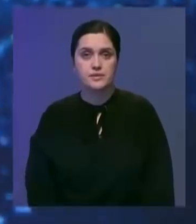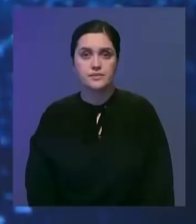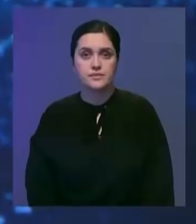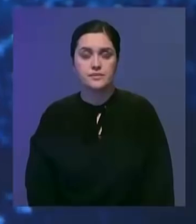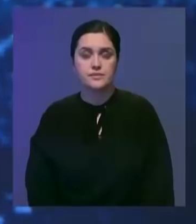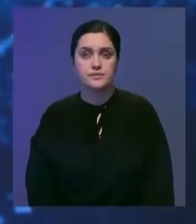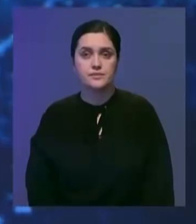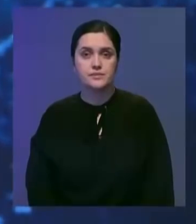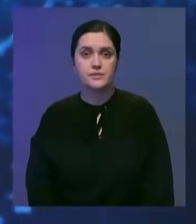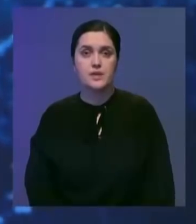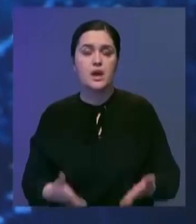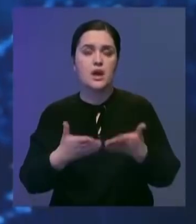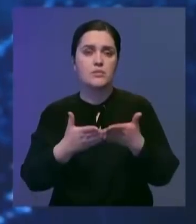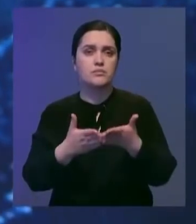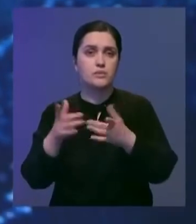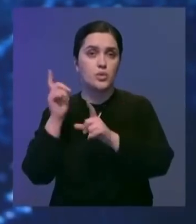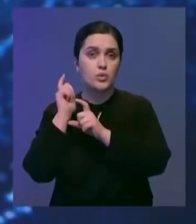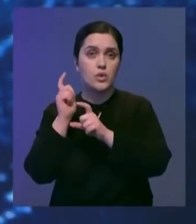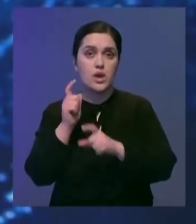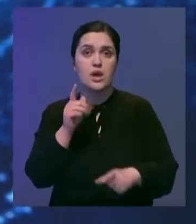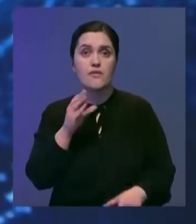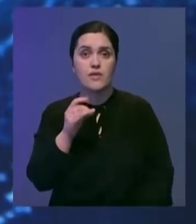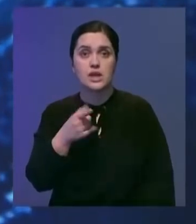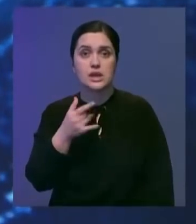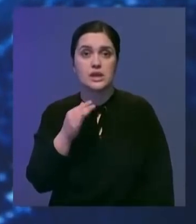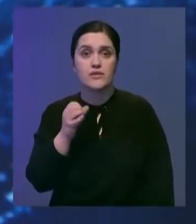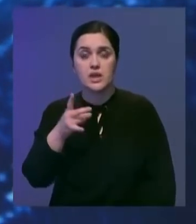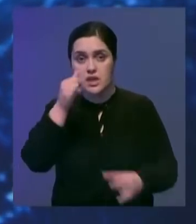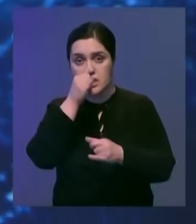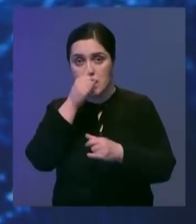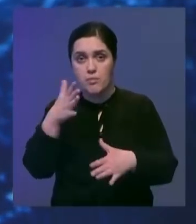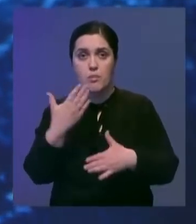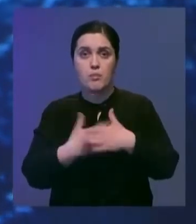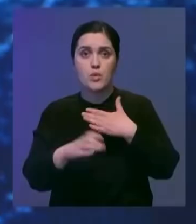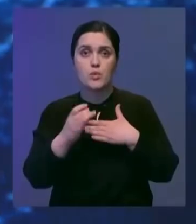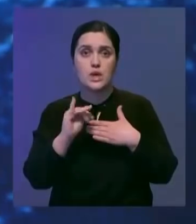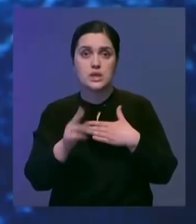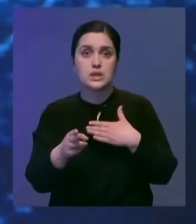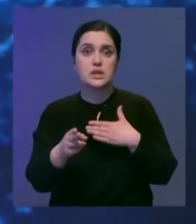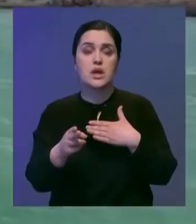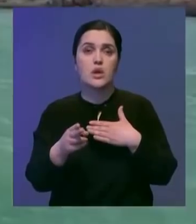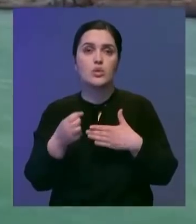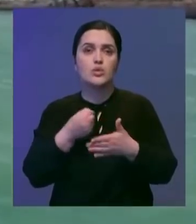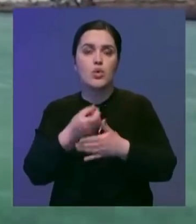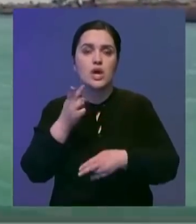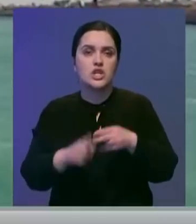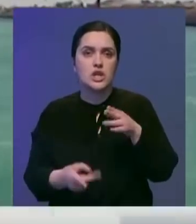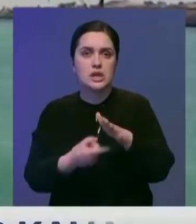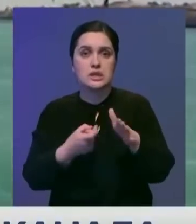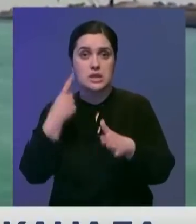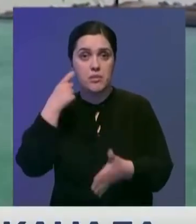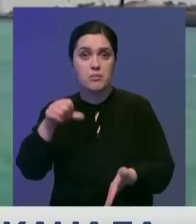И еще о событиях в мире. Контейнеровоз Ever Given не сможет покинуть Суэцкий канал до окончания расследования. Об этом сообщили